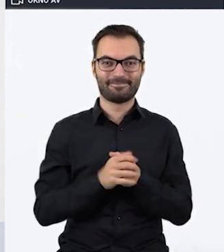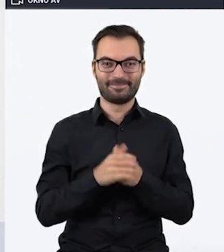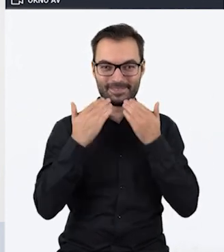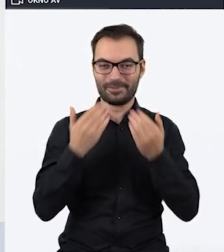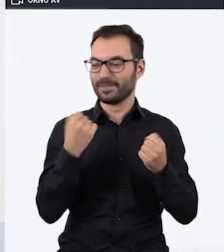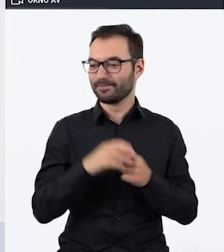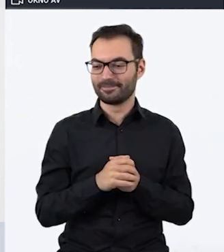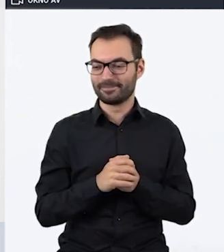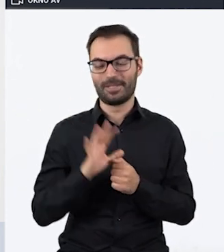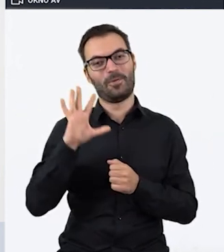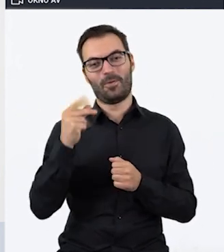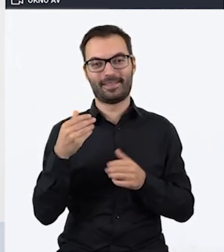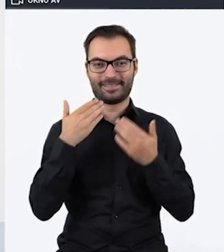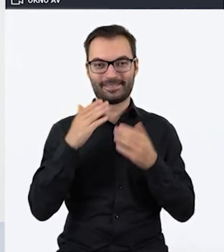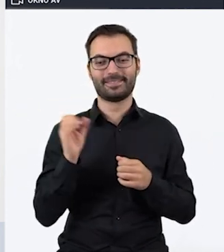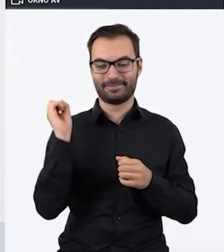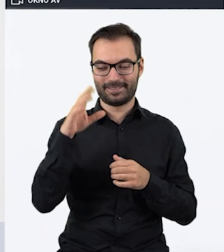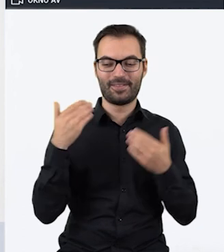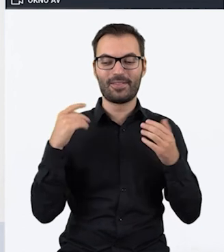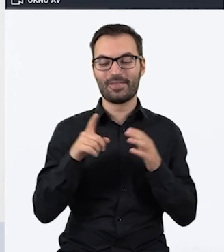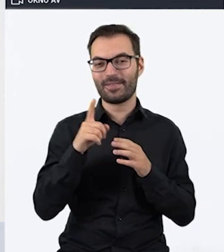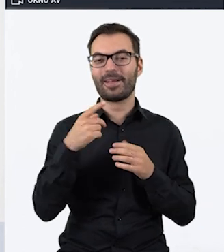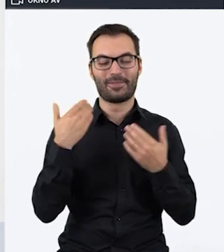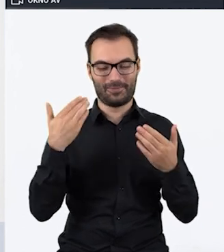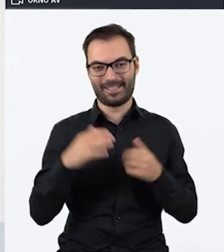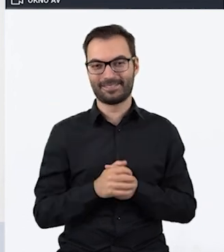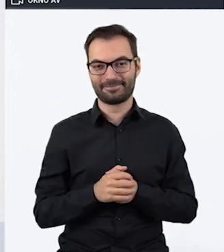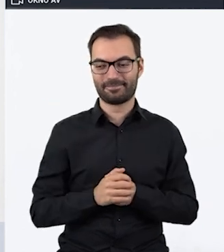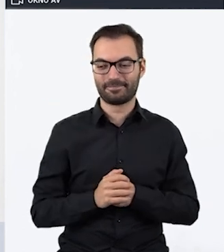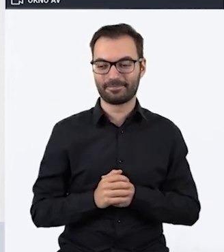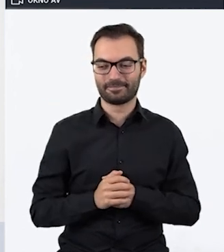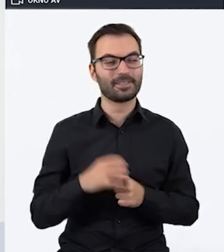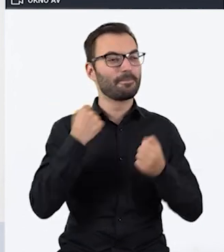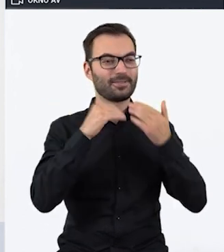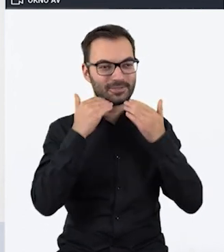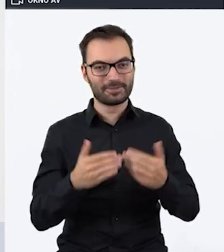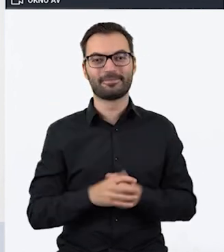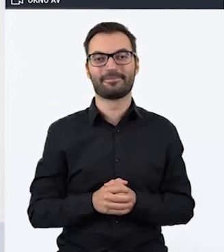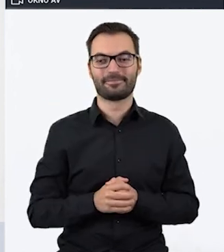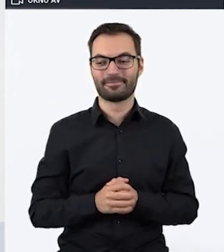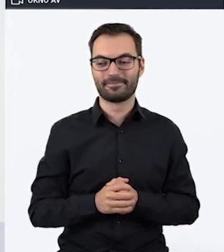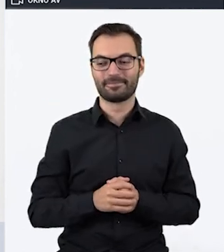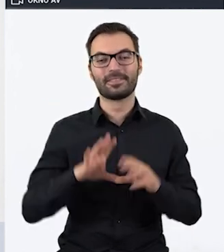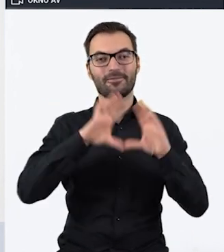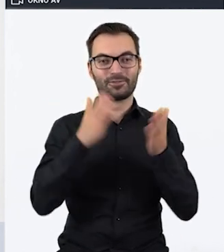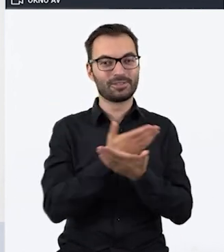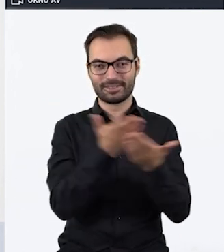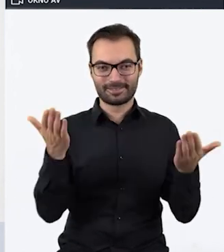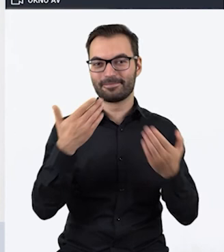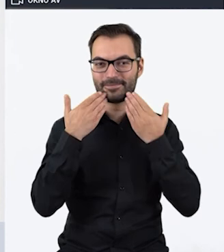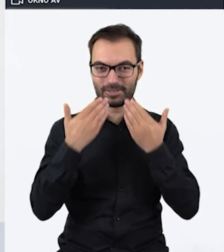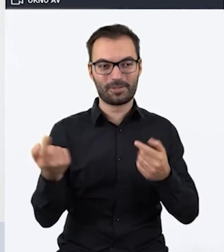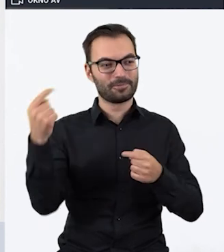O, jaki macie ładny tutaj slajd na do widzenia. Bardzo dziękujemy wszystkim tutaj uczestnikom za